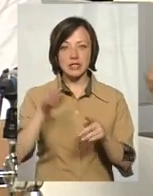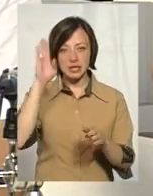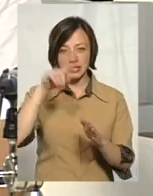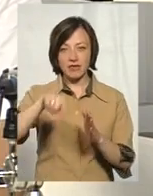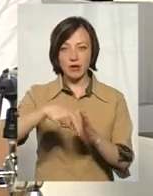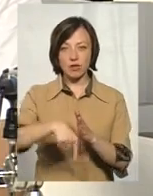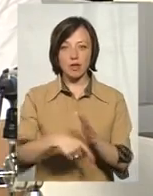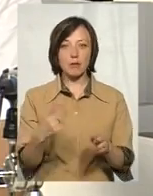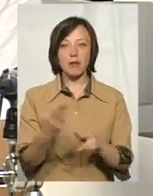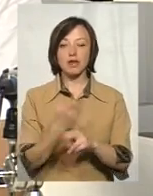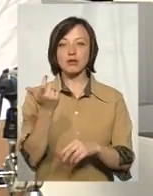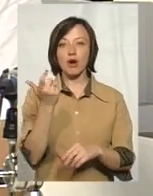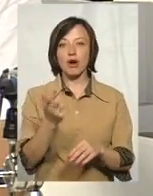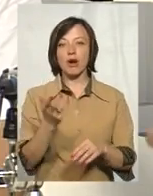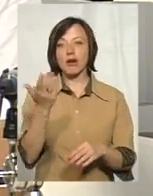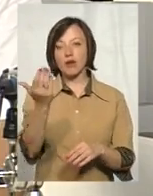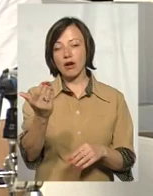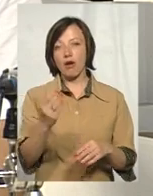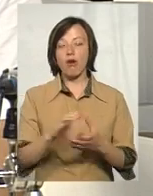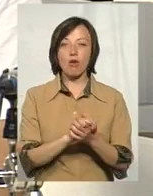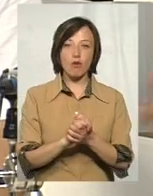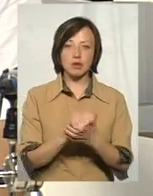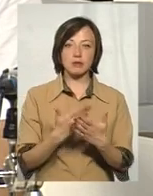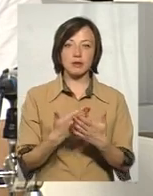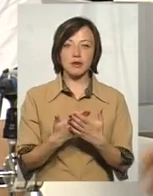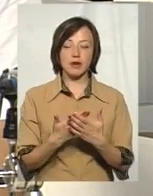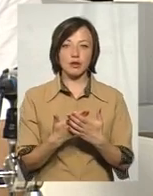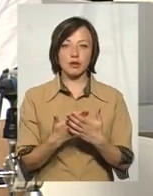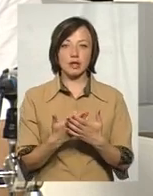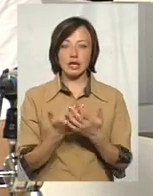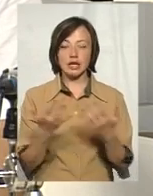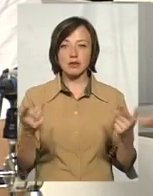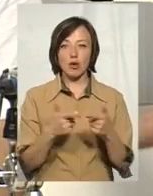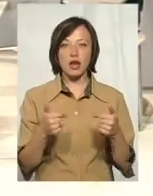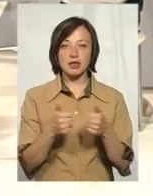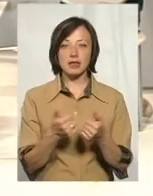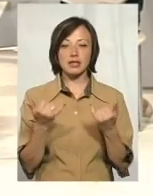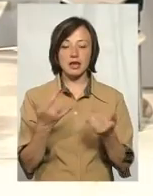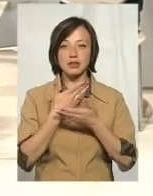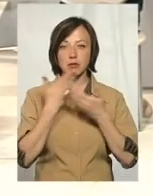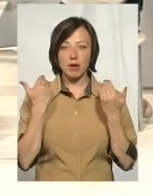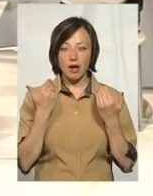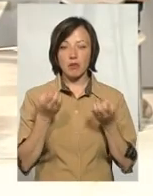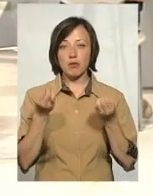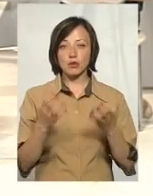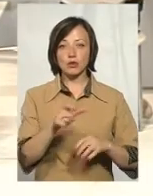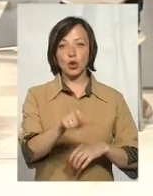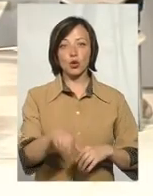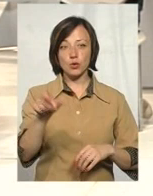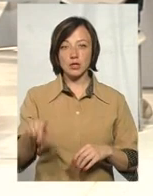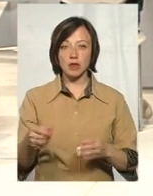це вони безхозні. Вони колись належать когоспам, різним організаціям, яких зараз немає. І просто люди